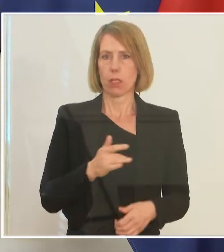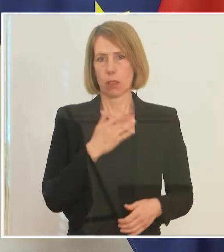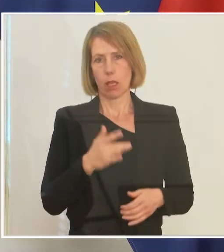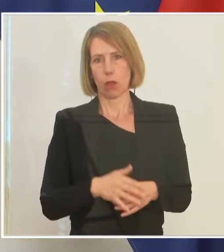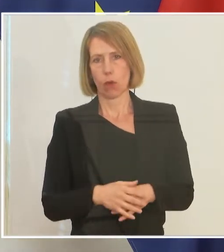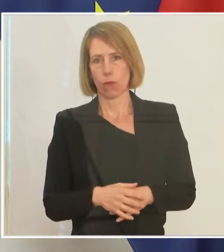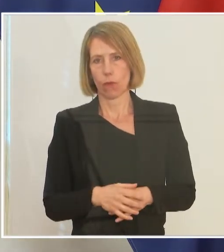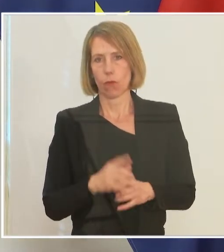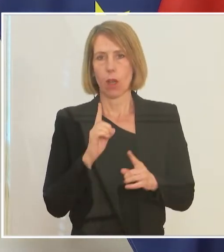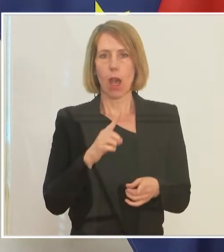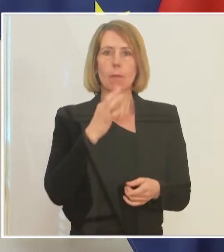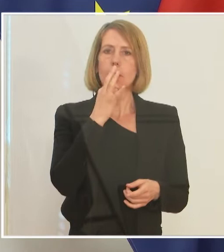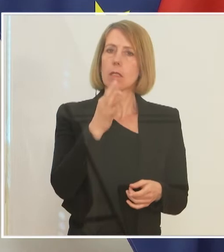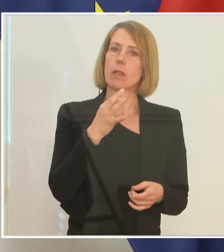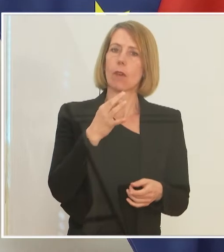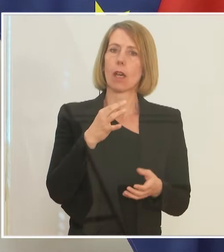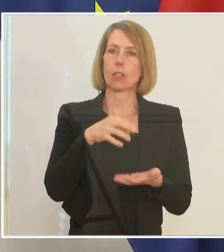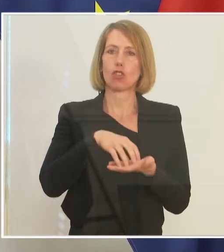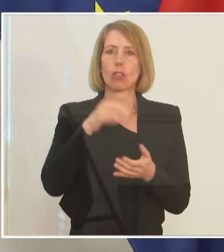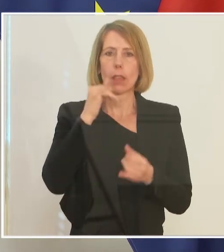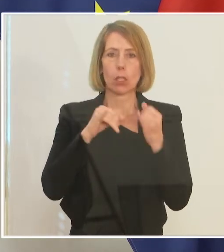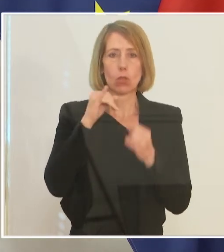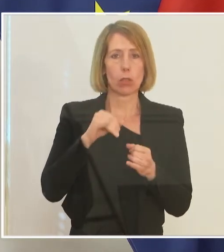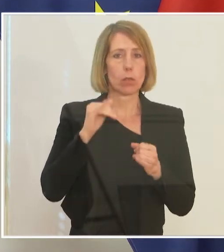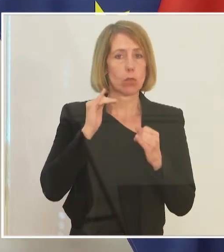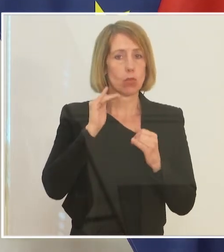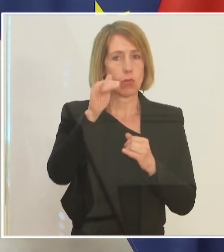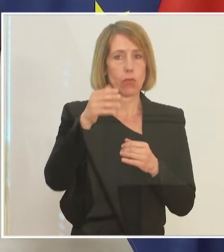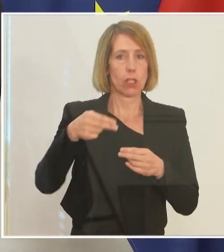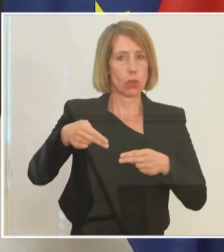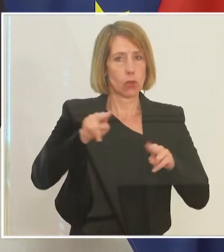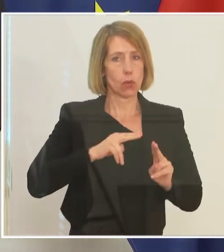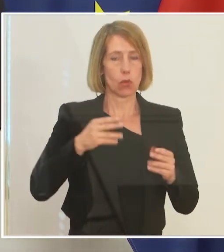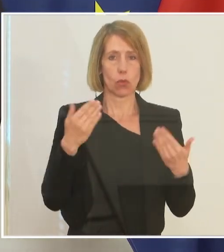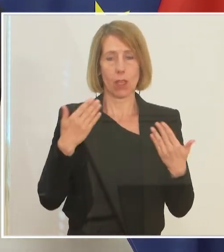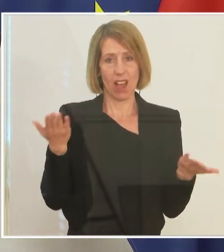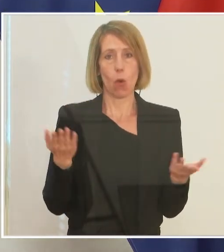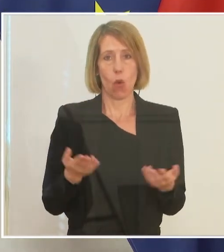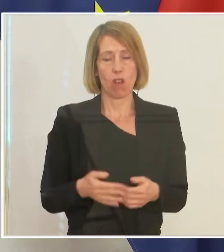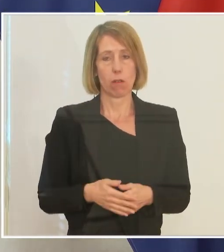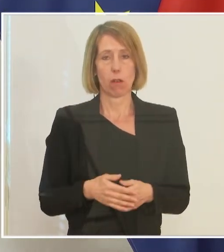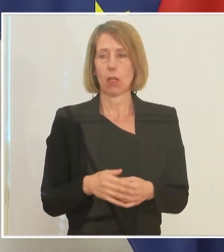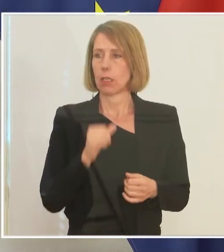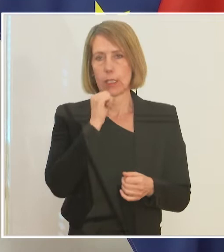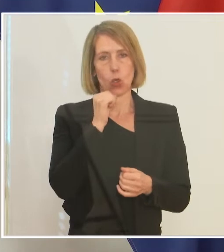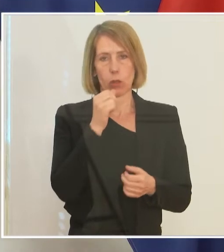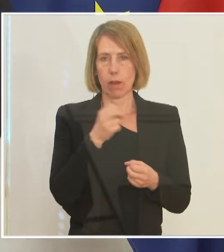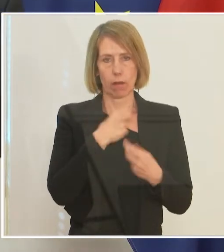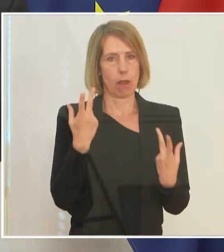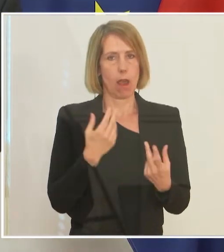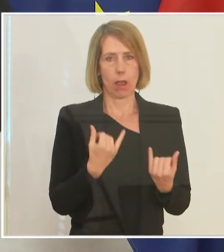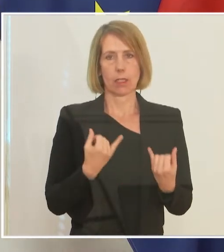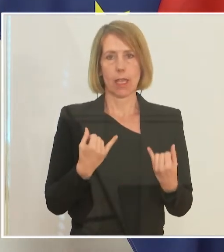Frage, wird sich der Städtetourismus auch erholen? Es ist nicht so ganz klar, weil es auch hier zu